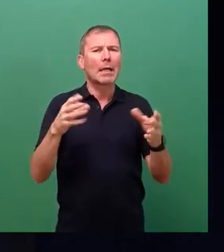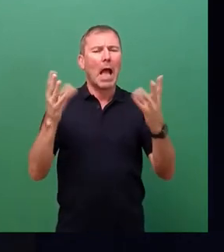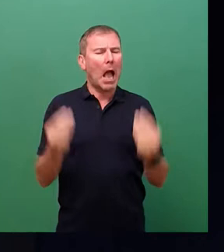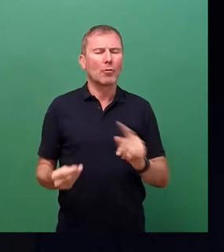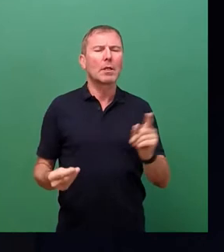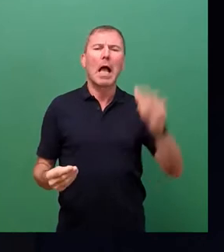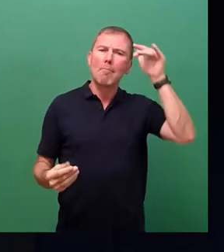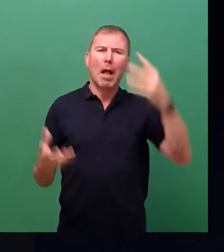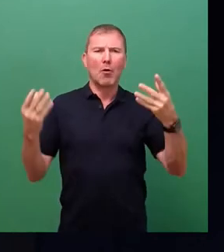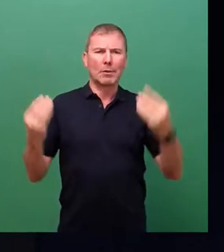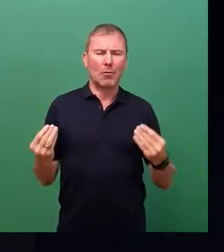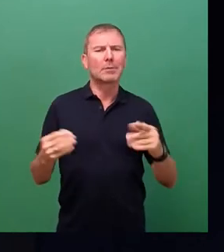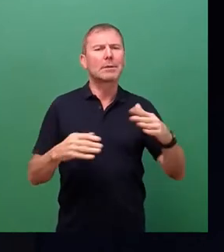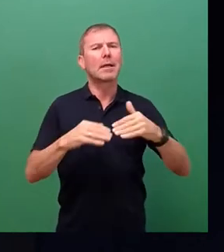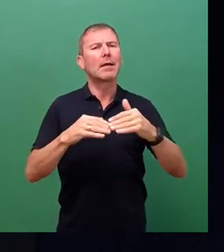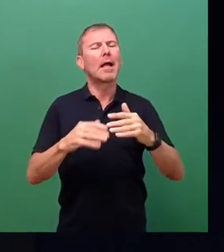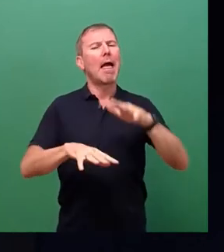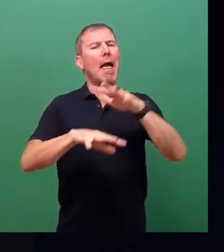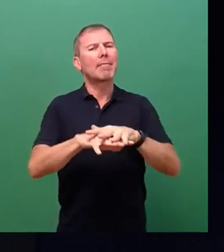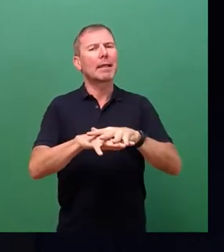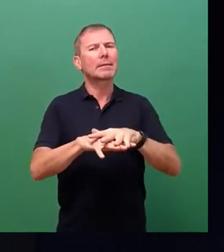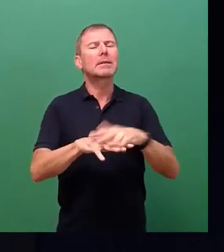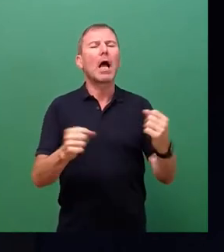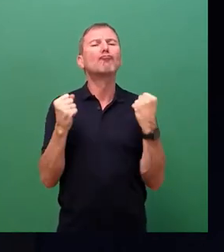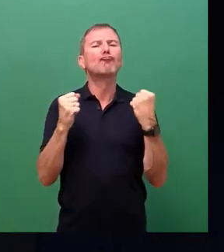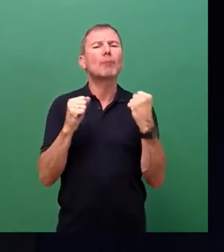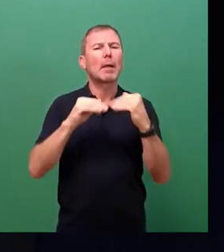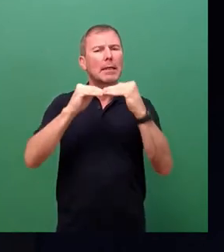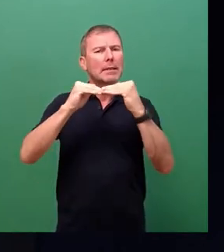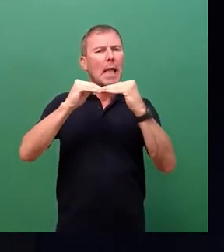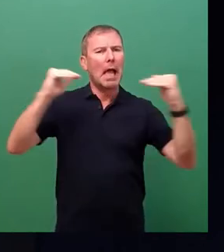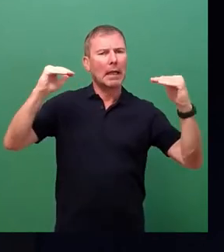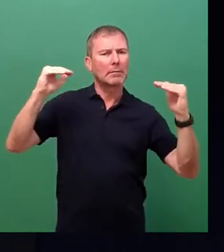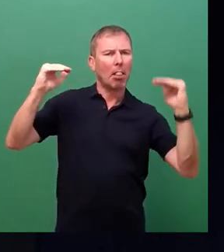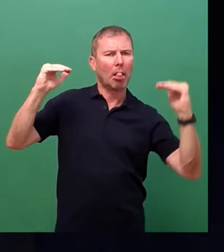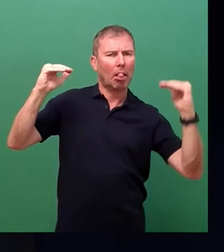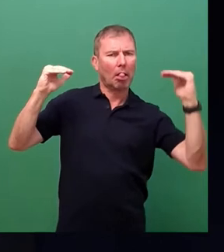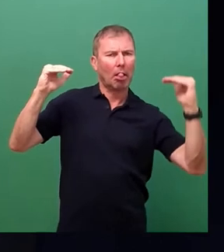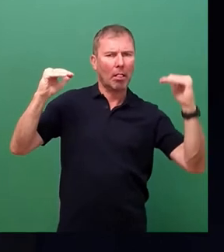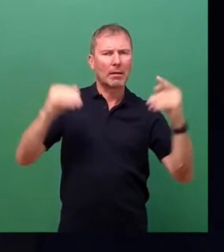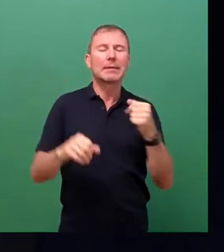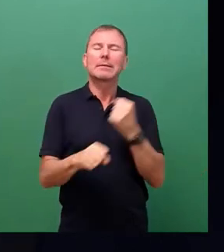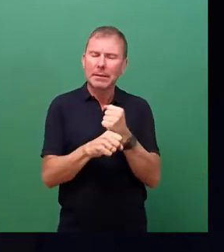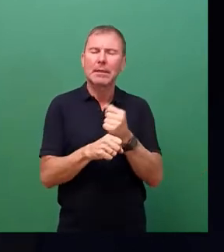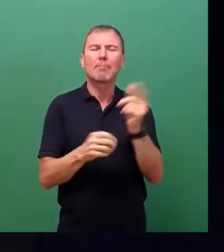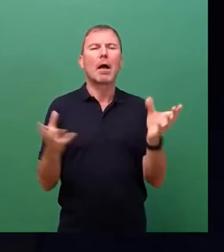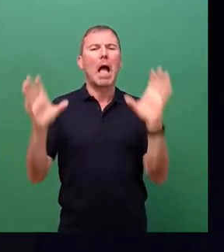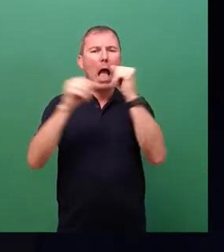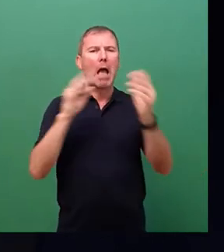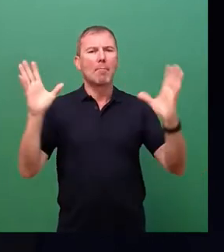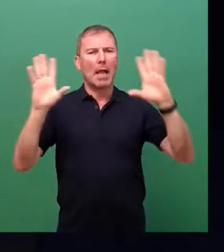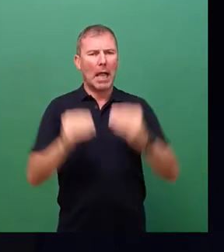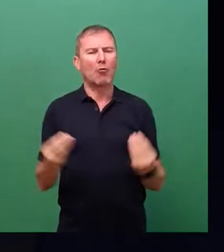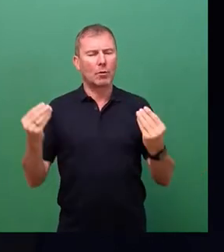dann am Rande seiner Stabilität betrieben wird. Und das macht einen Blackout wesentlich